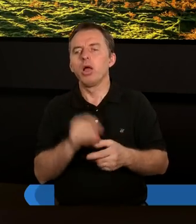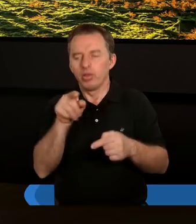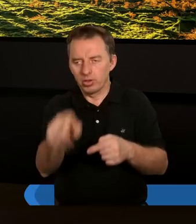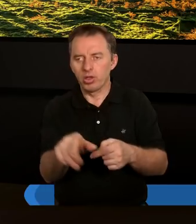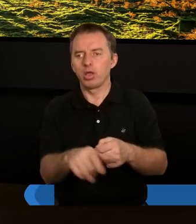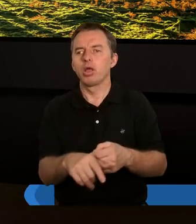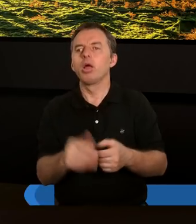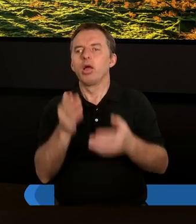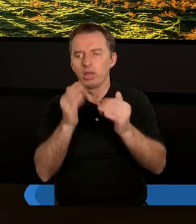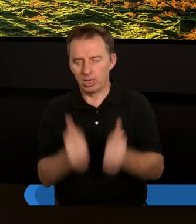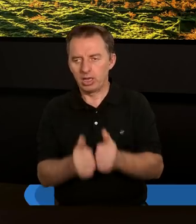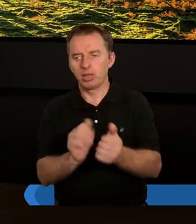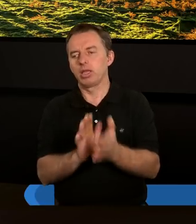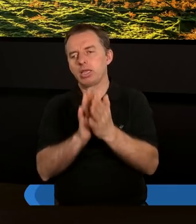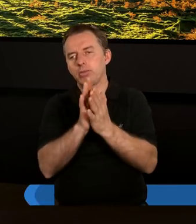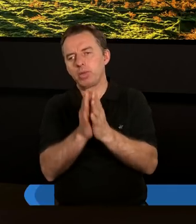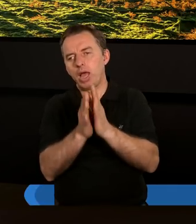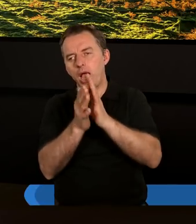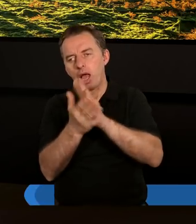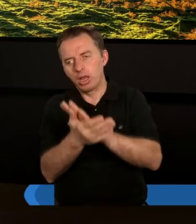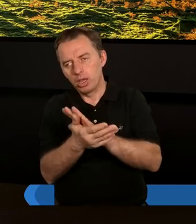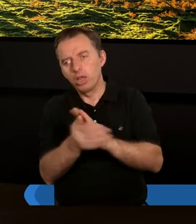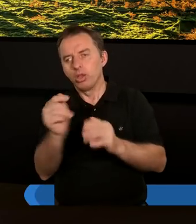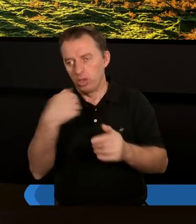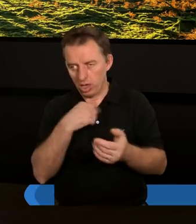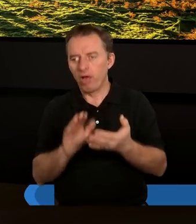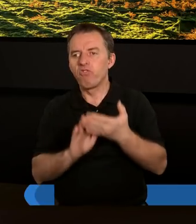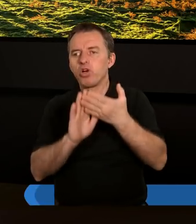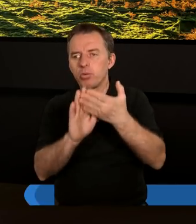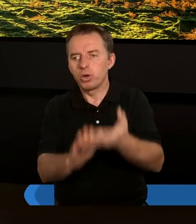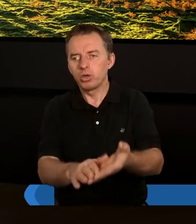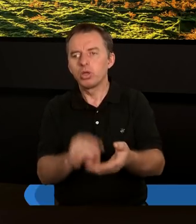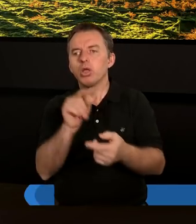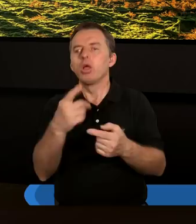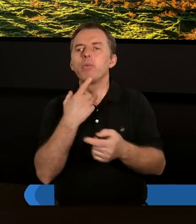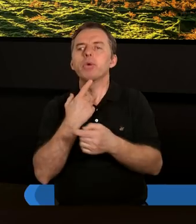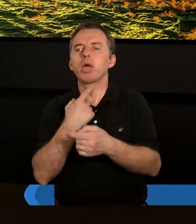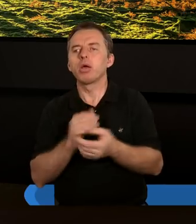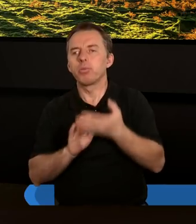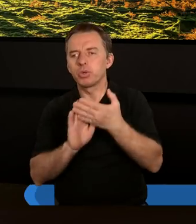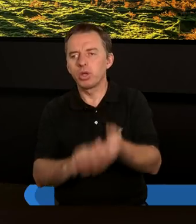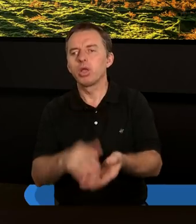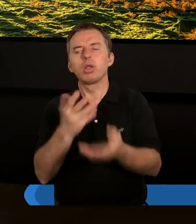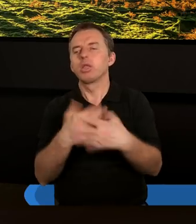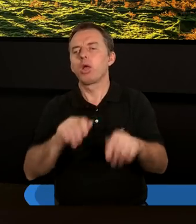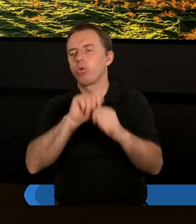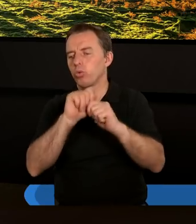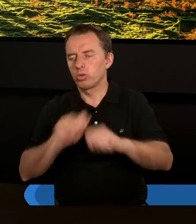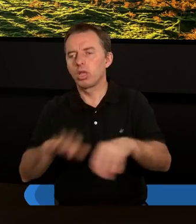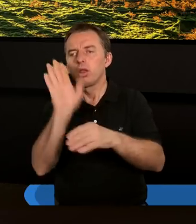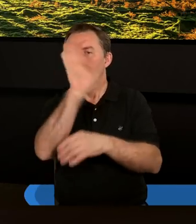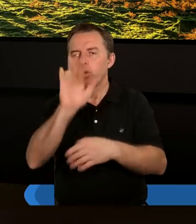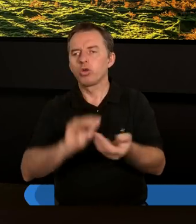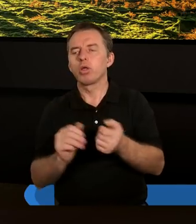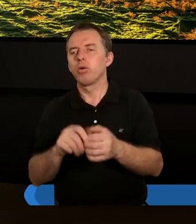nie dopiero wtedy w nim następuje jakaś zmiana. No dobrze, to jednak wam przebaczę. Nie. Właśnie to pragnienie przebaczenia jest nieustannie w